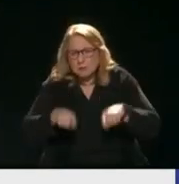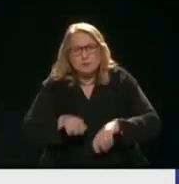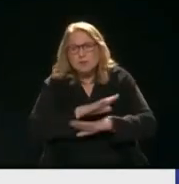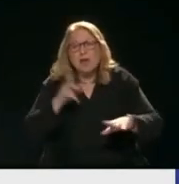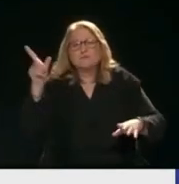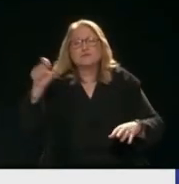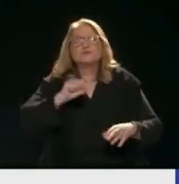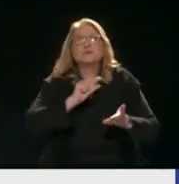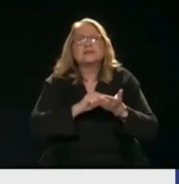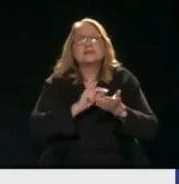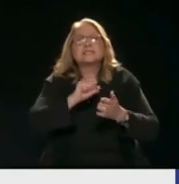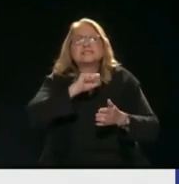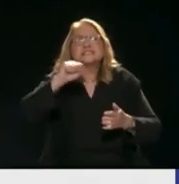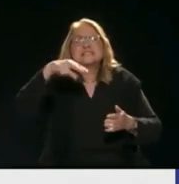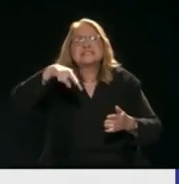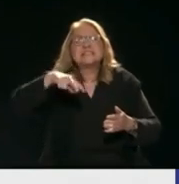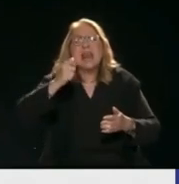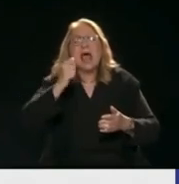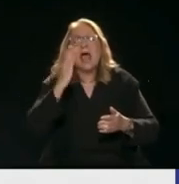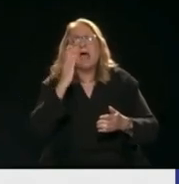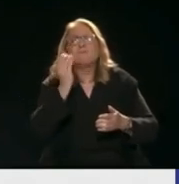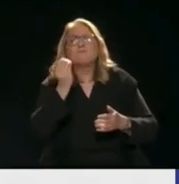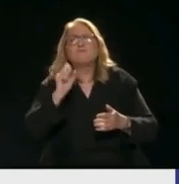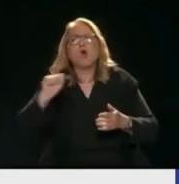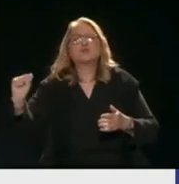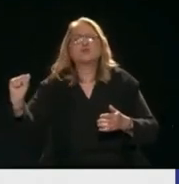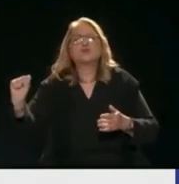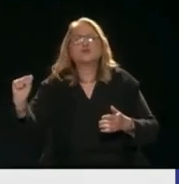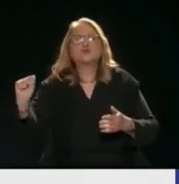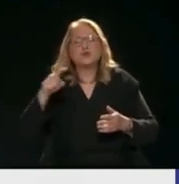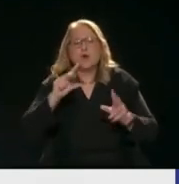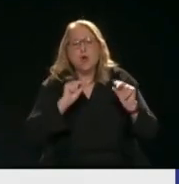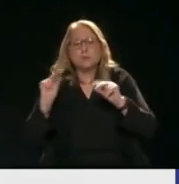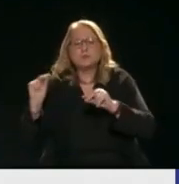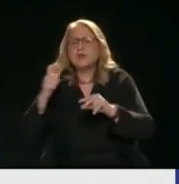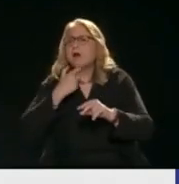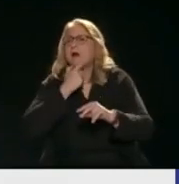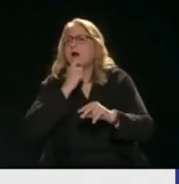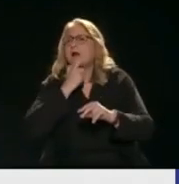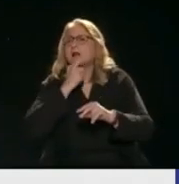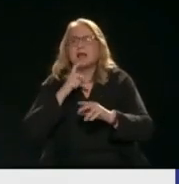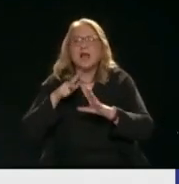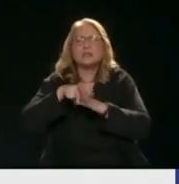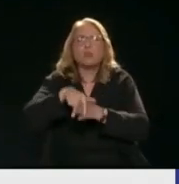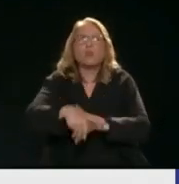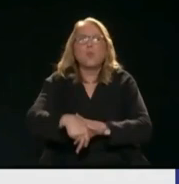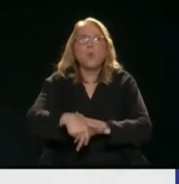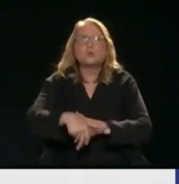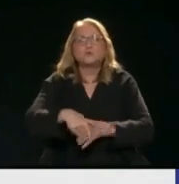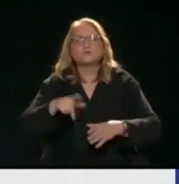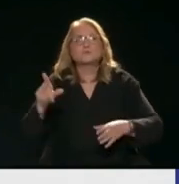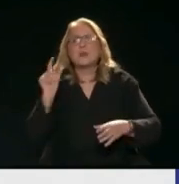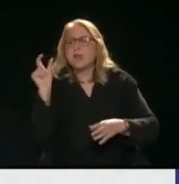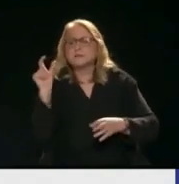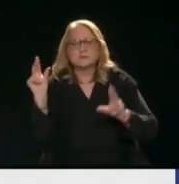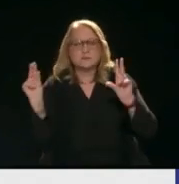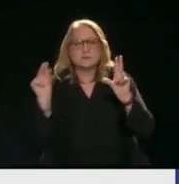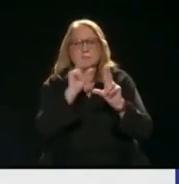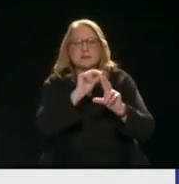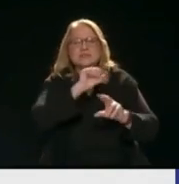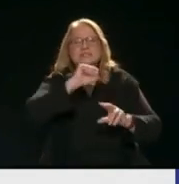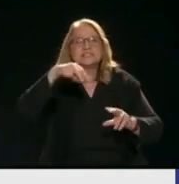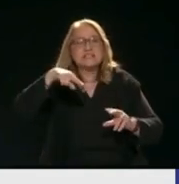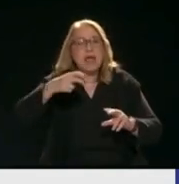σημαίνει σλάβος Πώς είναι ο σκλάβος στα αγγλικά Σλέβ Αυτός τι είναι, σλάβος Και δώσετε το όνομα